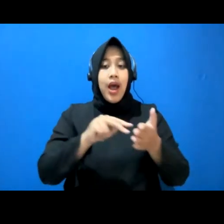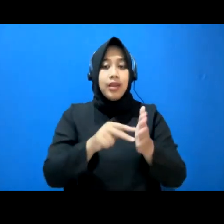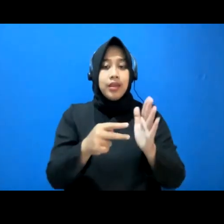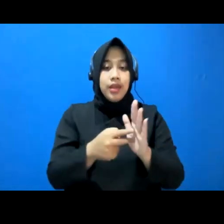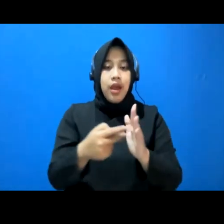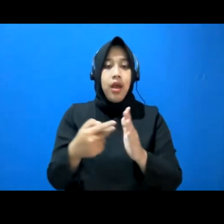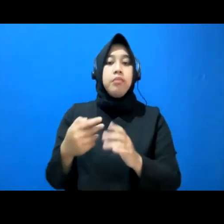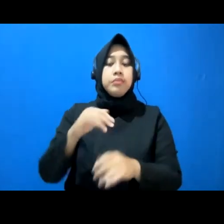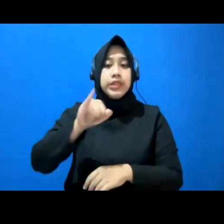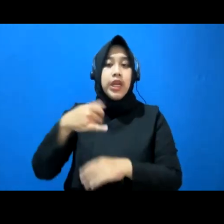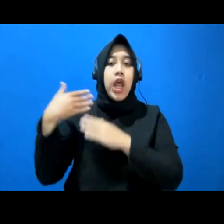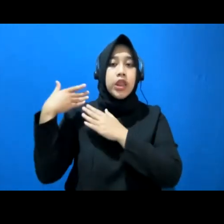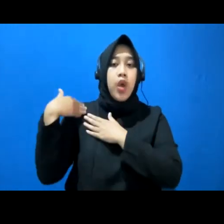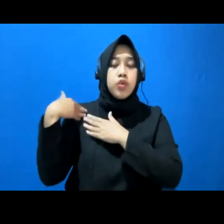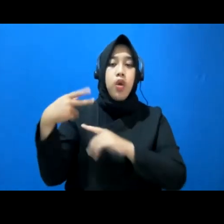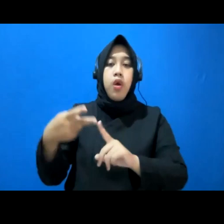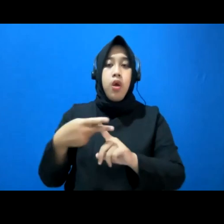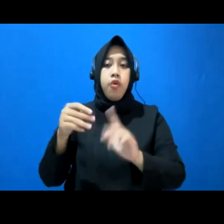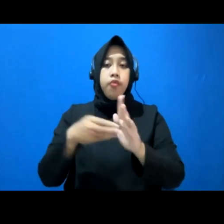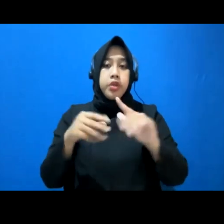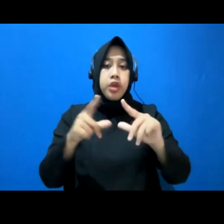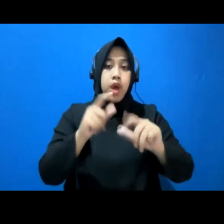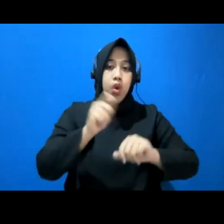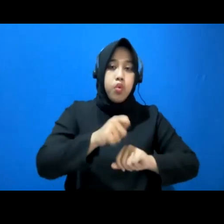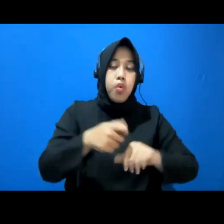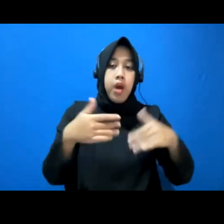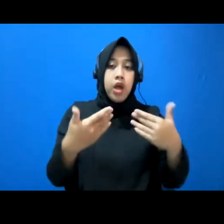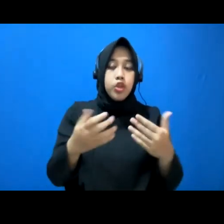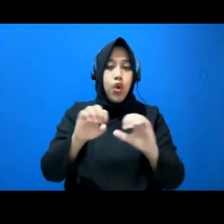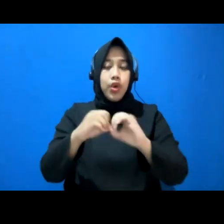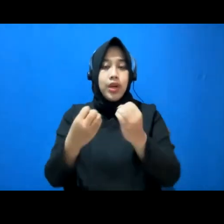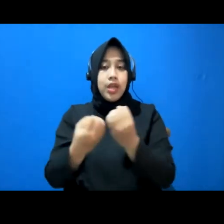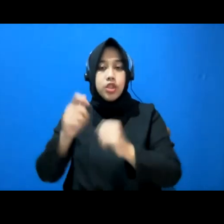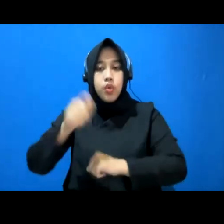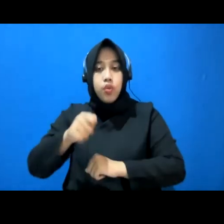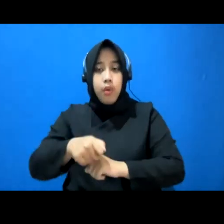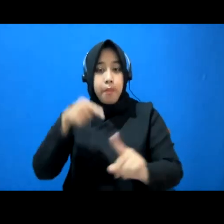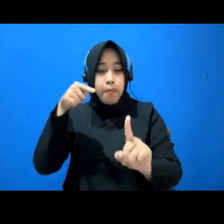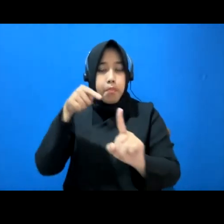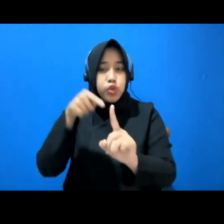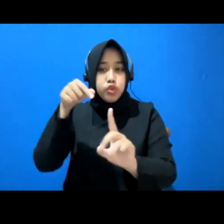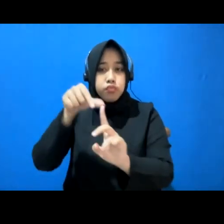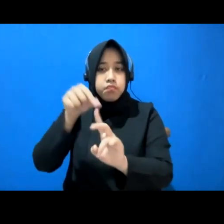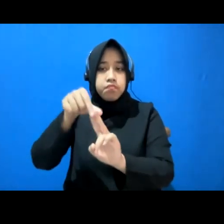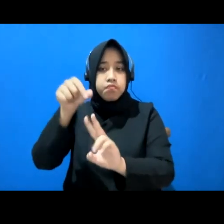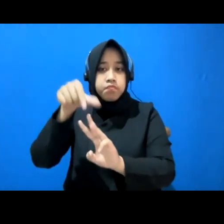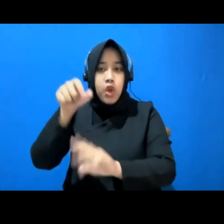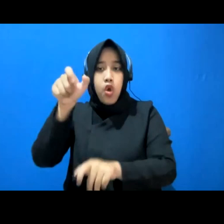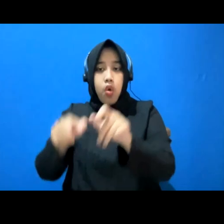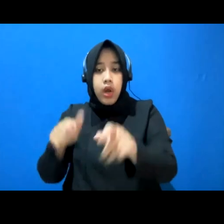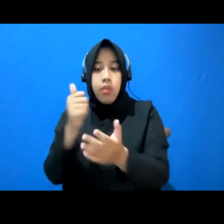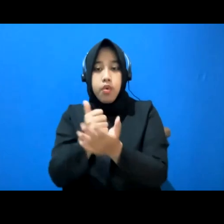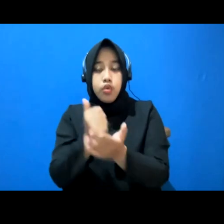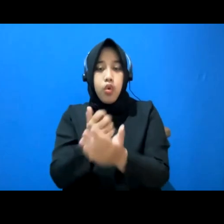firma hukum atau organisasi bantuan hukum menunjuk siapa yang kompeten untuk mengandalkan masalah yang dihadapi